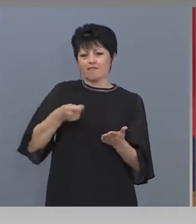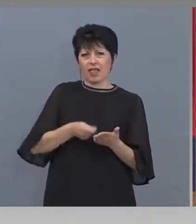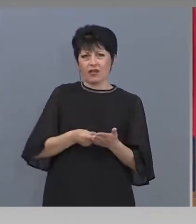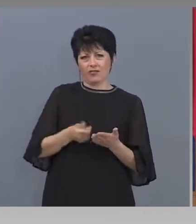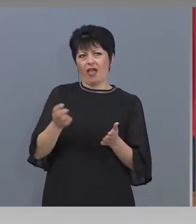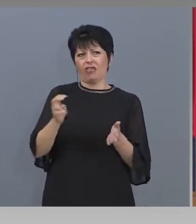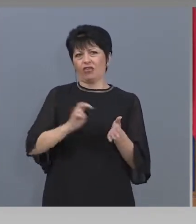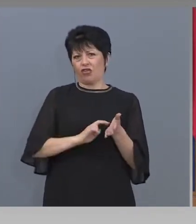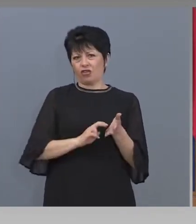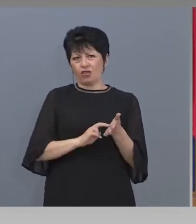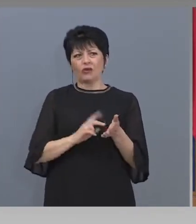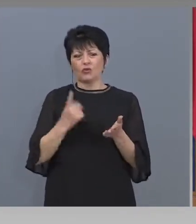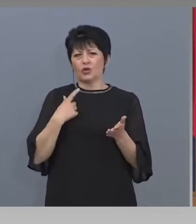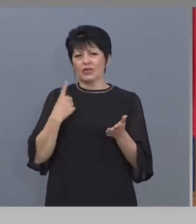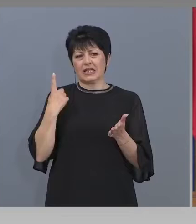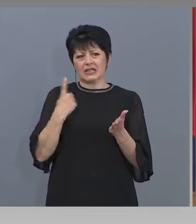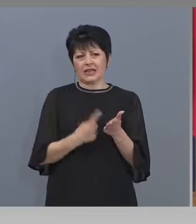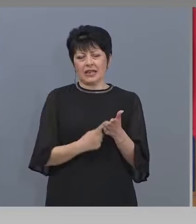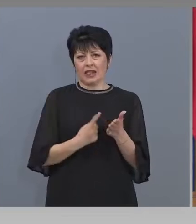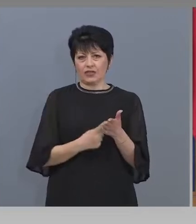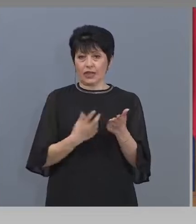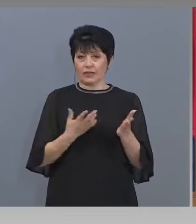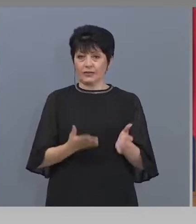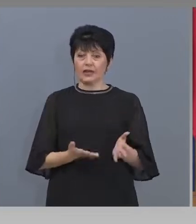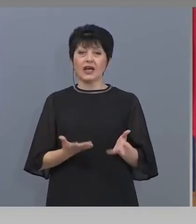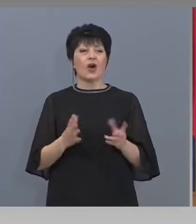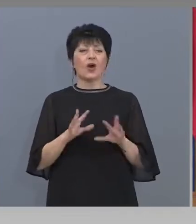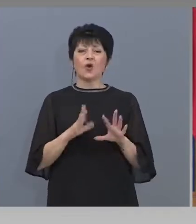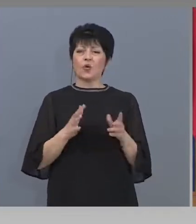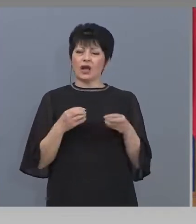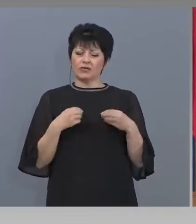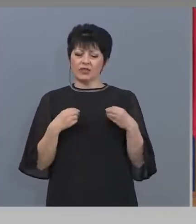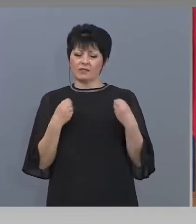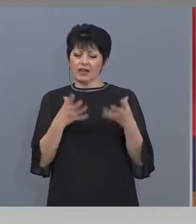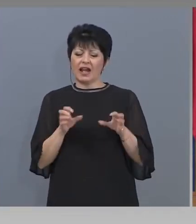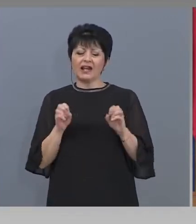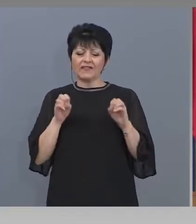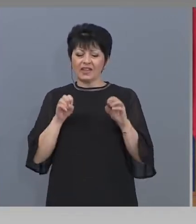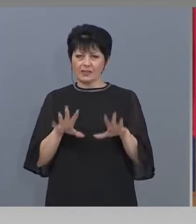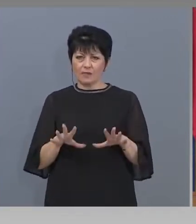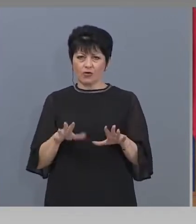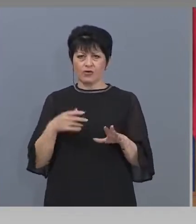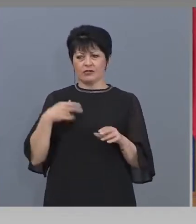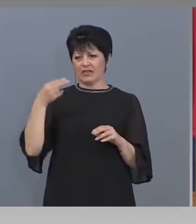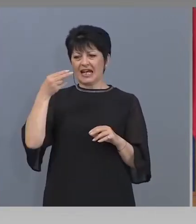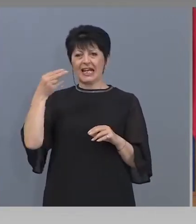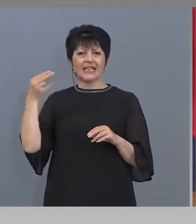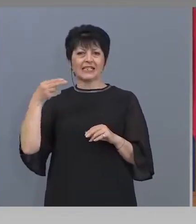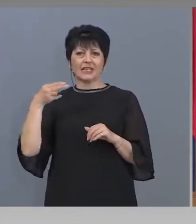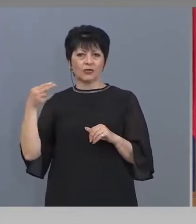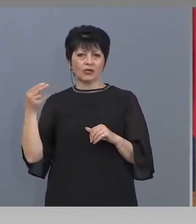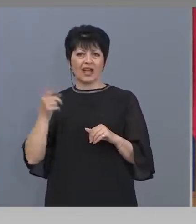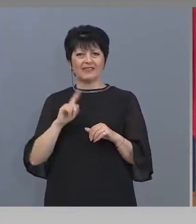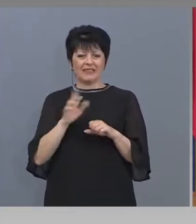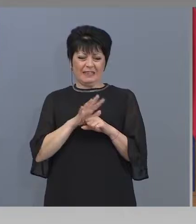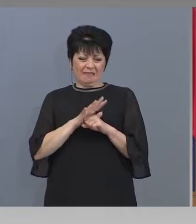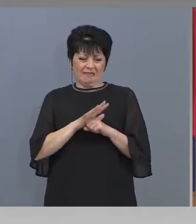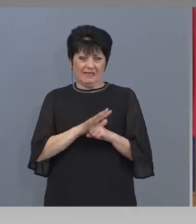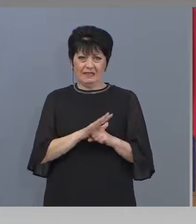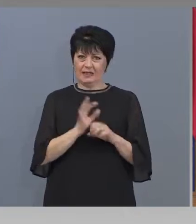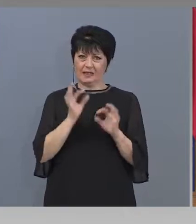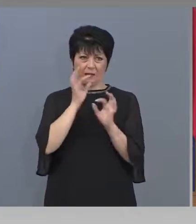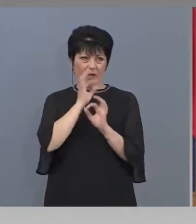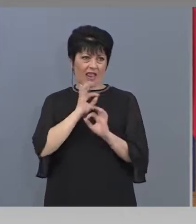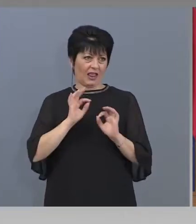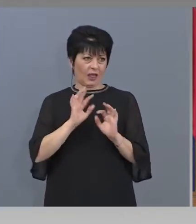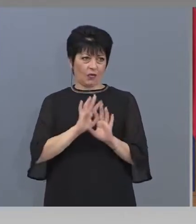консумативи. когато, и тук сме дали възможност за избор на съответните институти, за да не притискаме никои, защото различна е